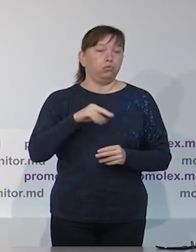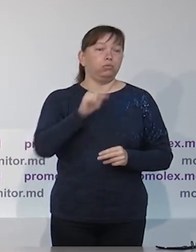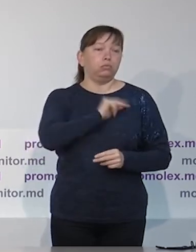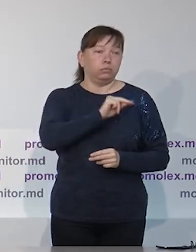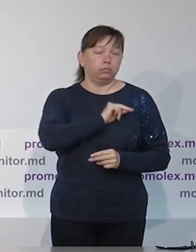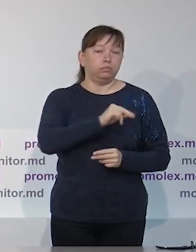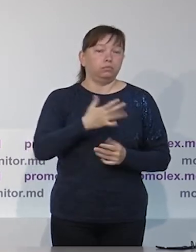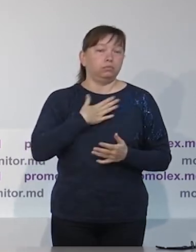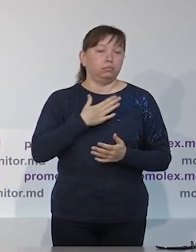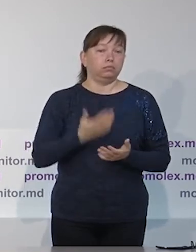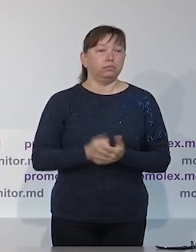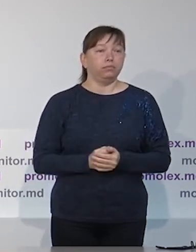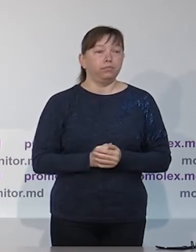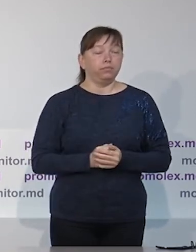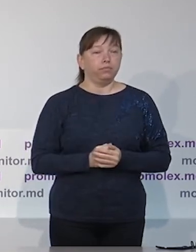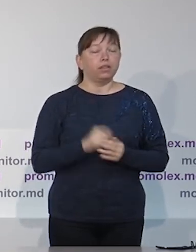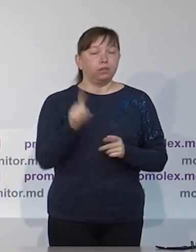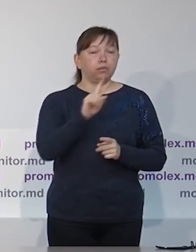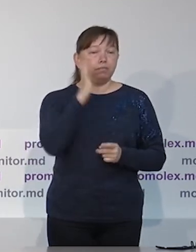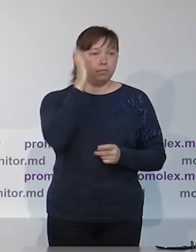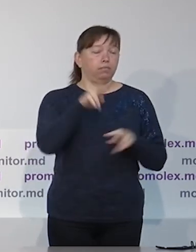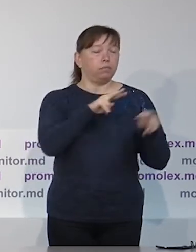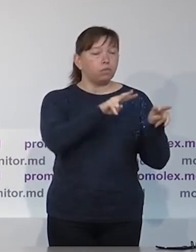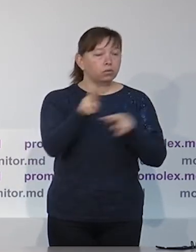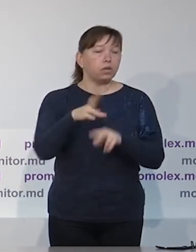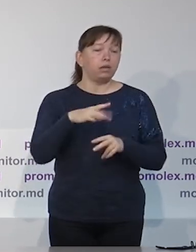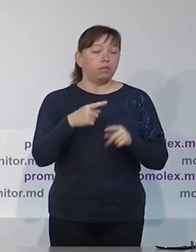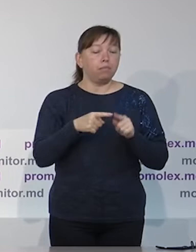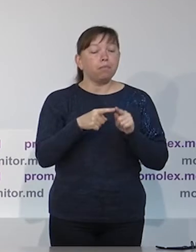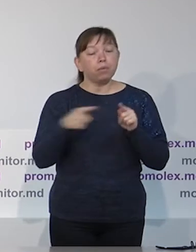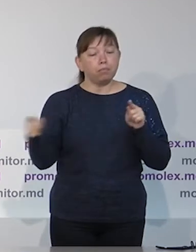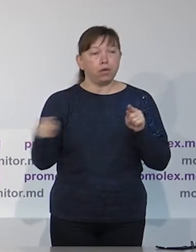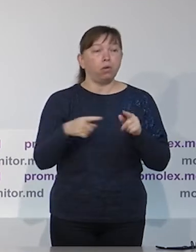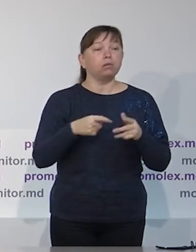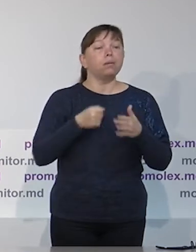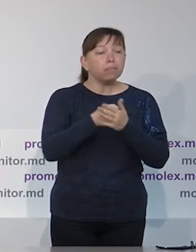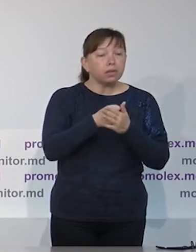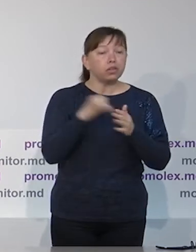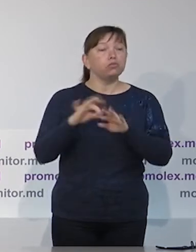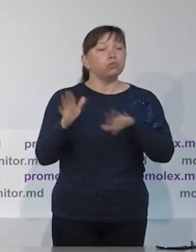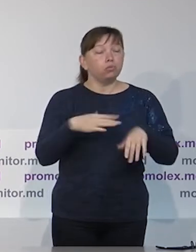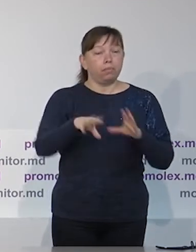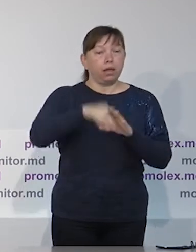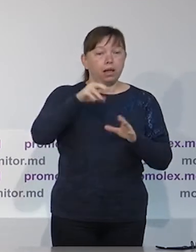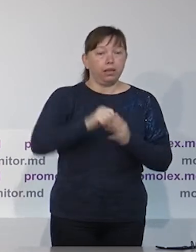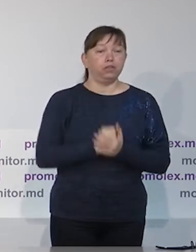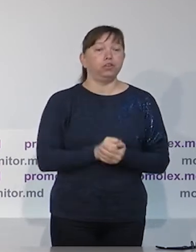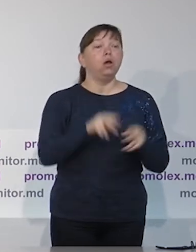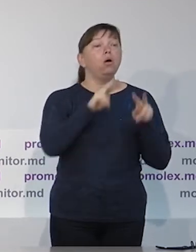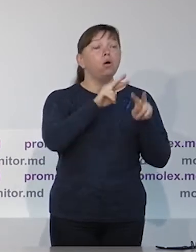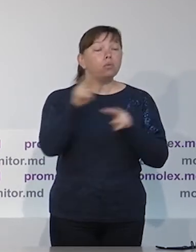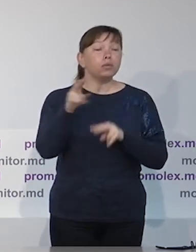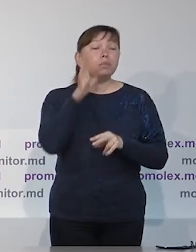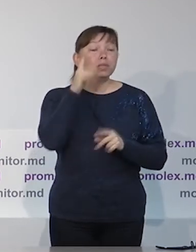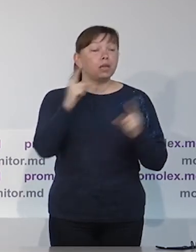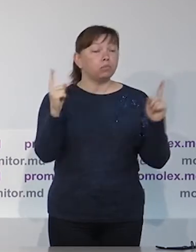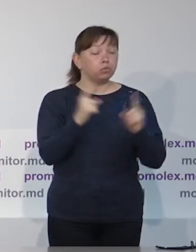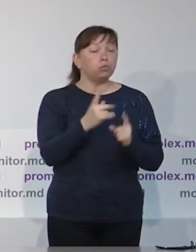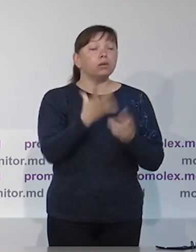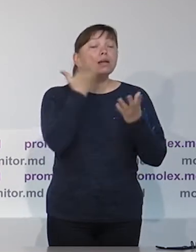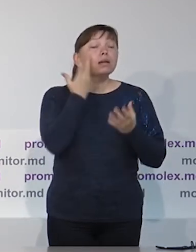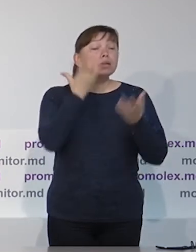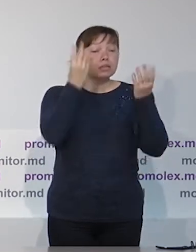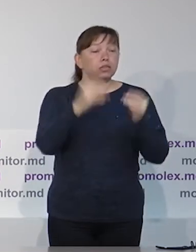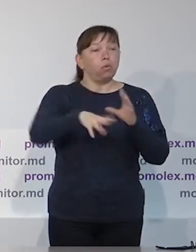план нашей миссии на следующий период. Итак, краткосрочные